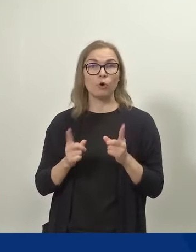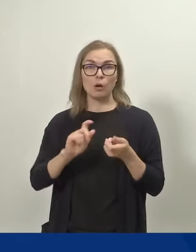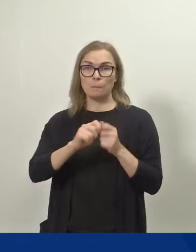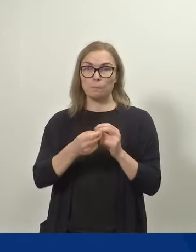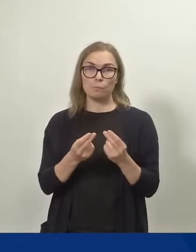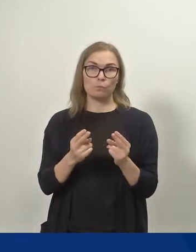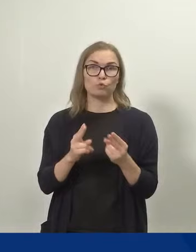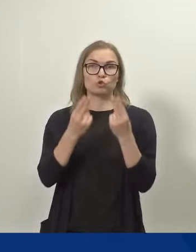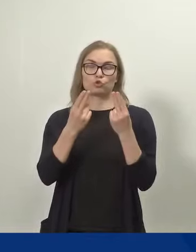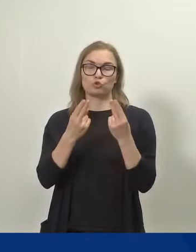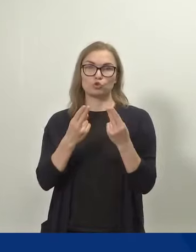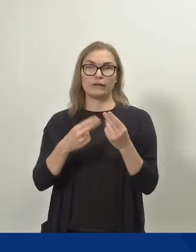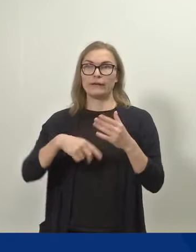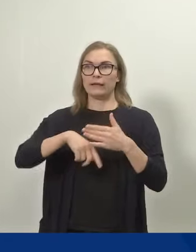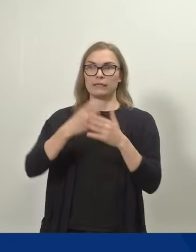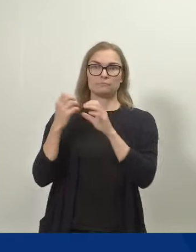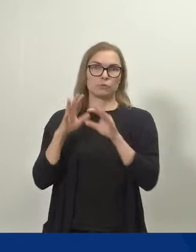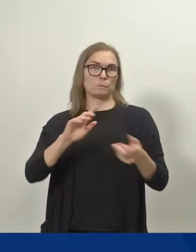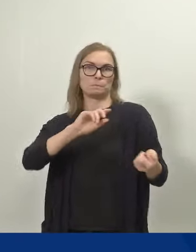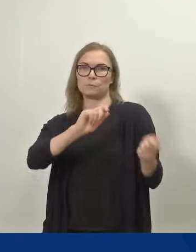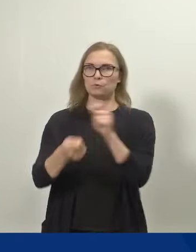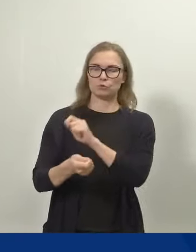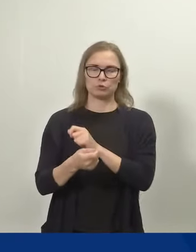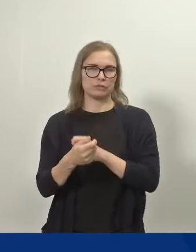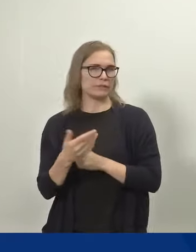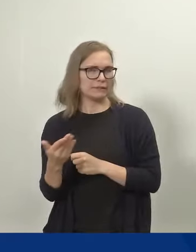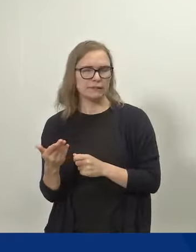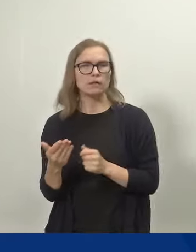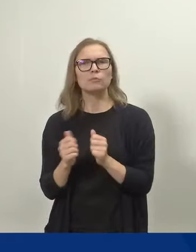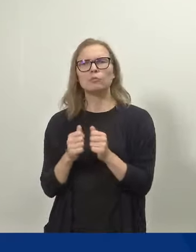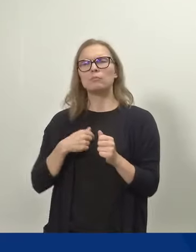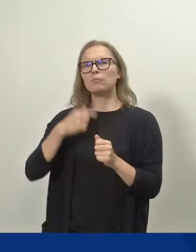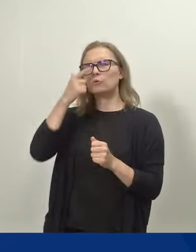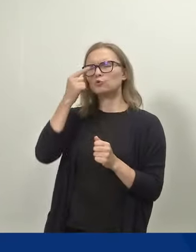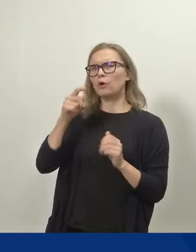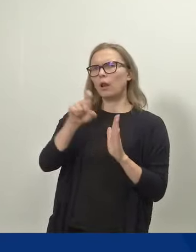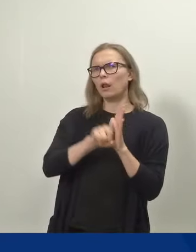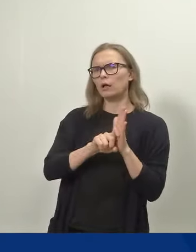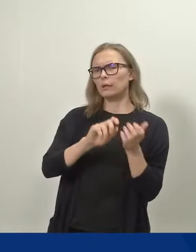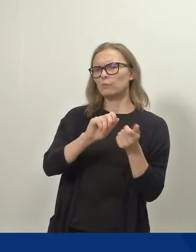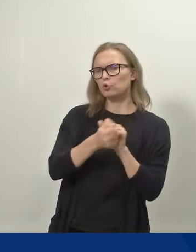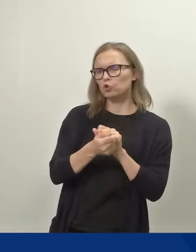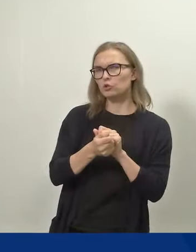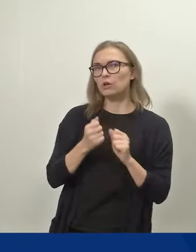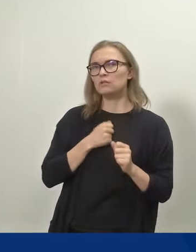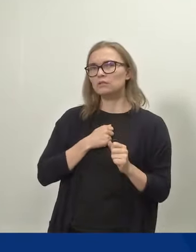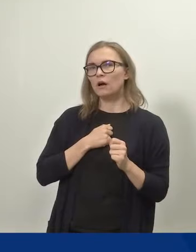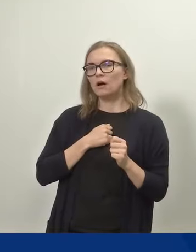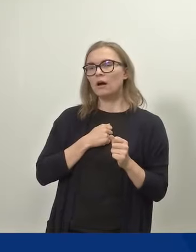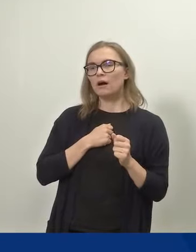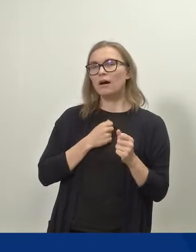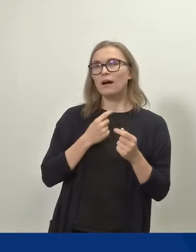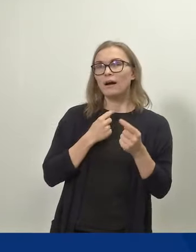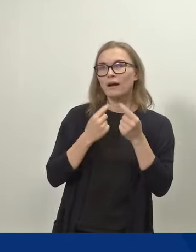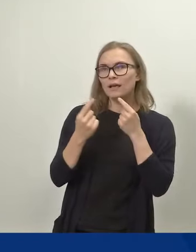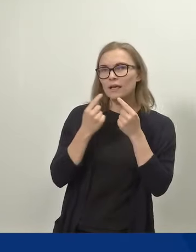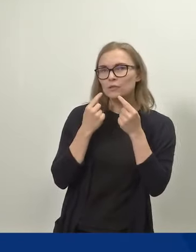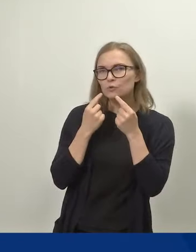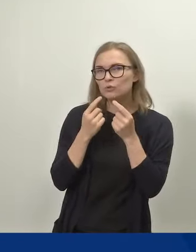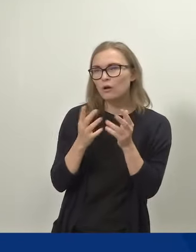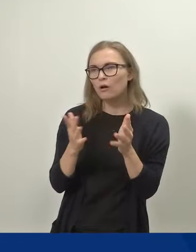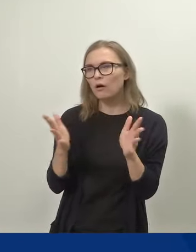heti, mutta uskon tämän lakimuutoksen ja käytävän keskustelun myös vaikuttavan siihen, että